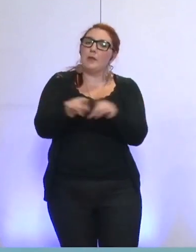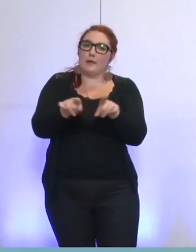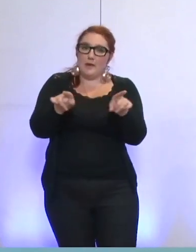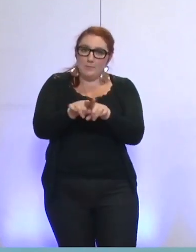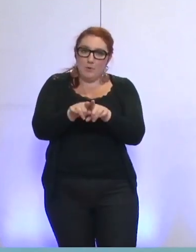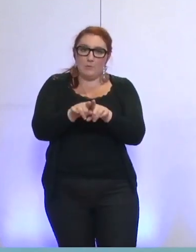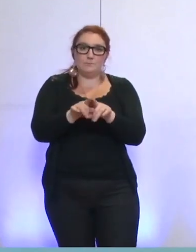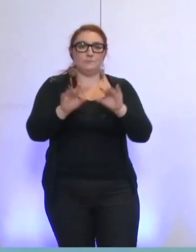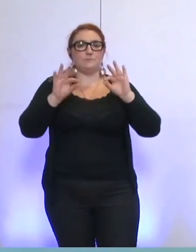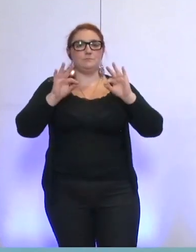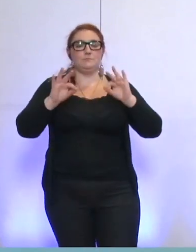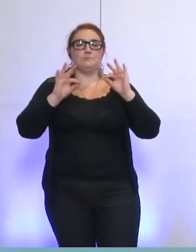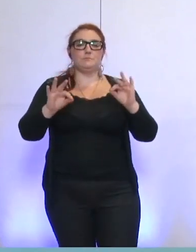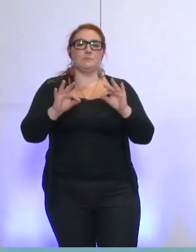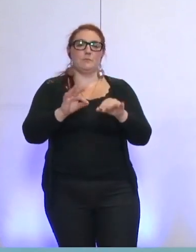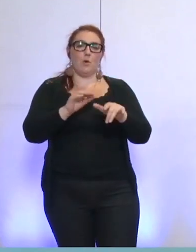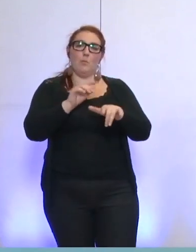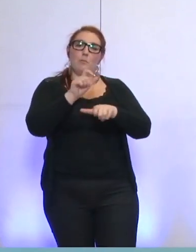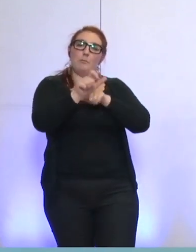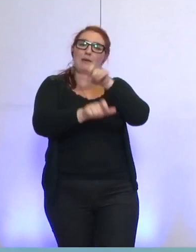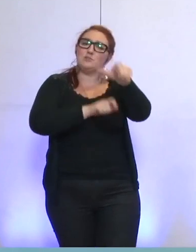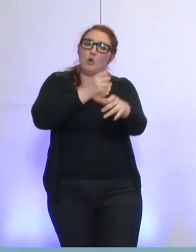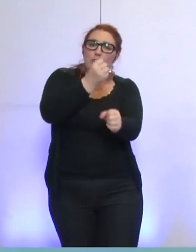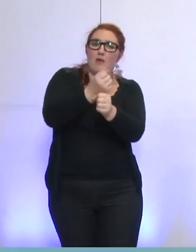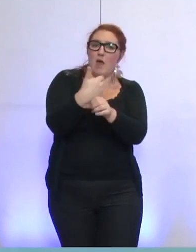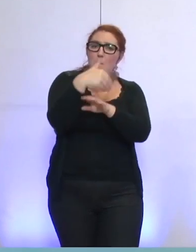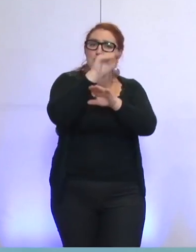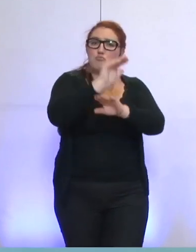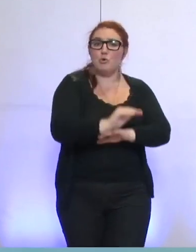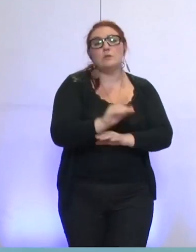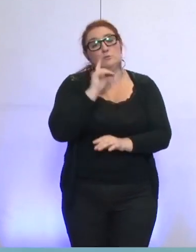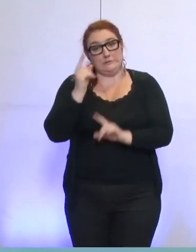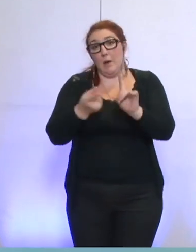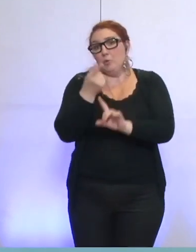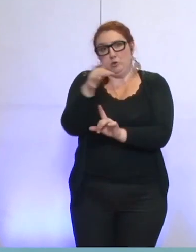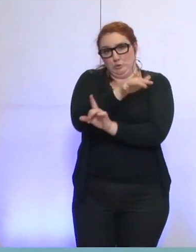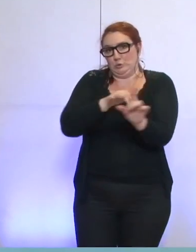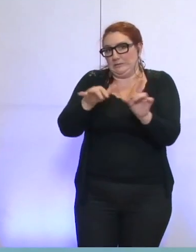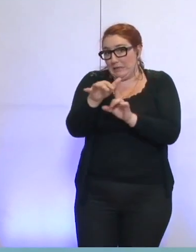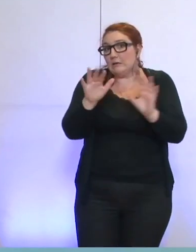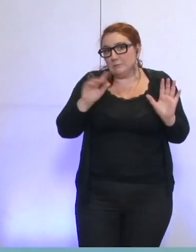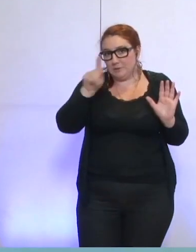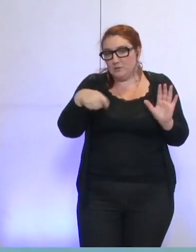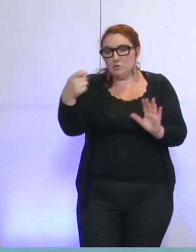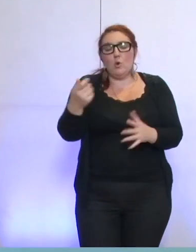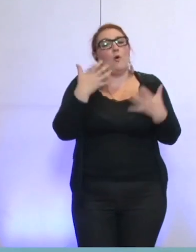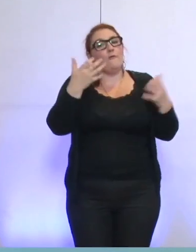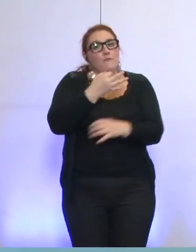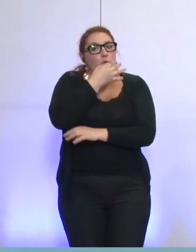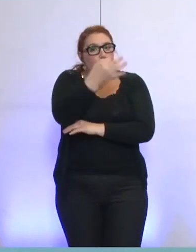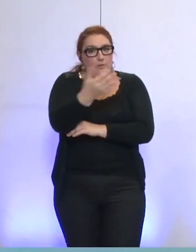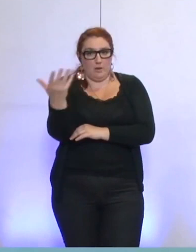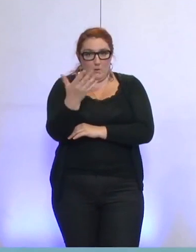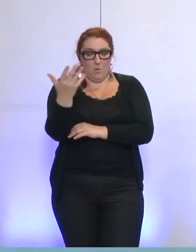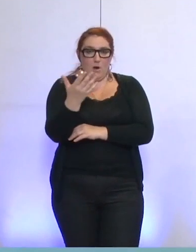Également, sur la question du maintien de l'emploi, puisque la dimension sociale est effectivement importante, nous tenons à dire que cette